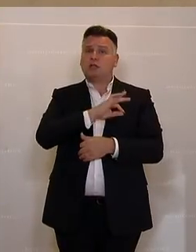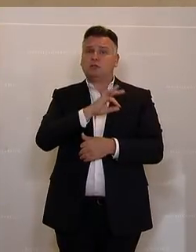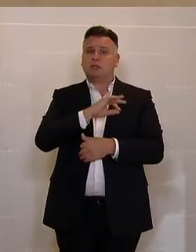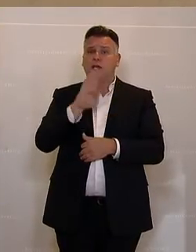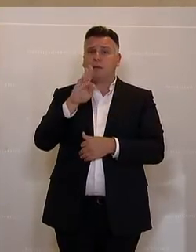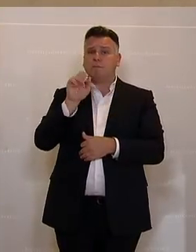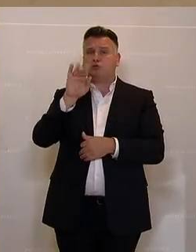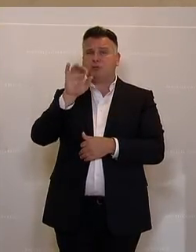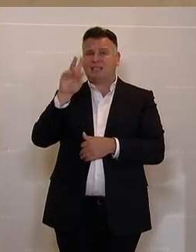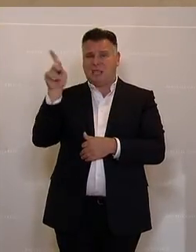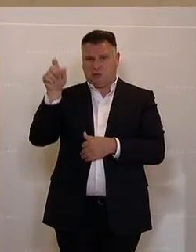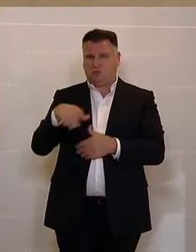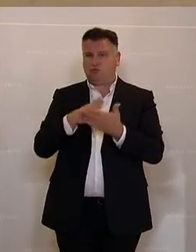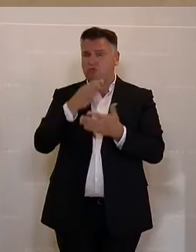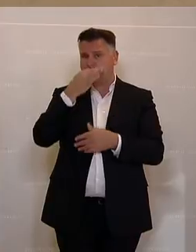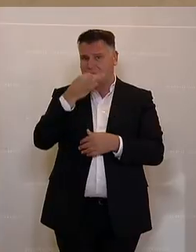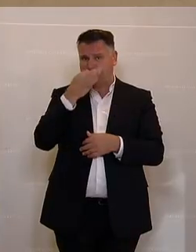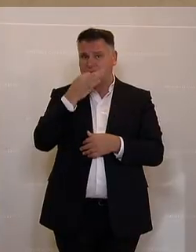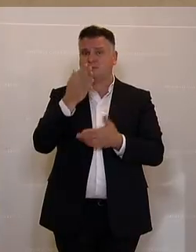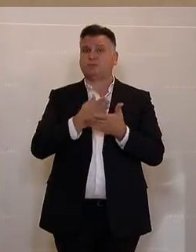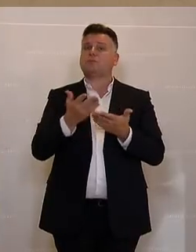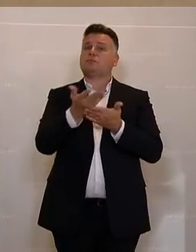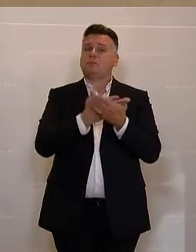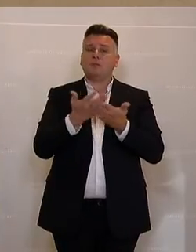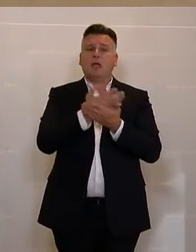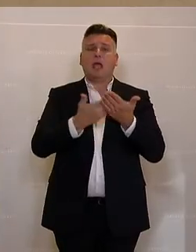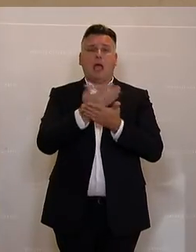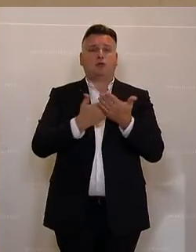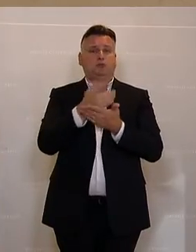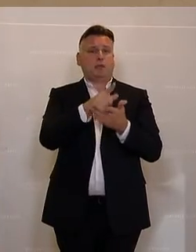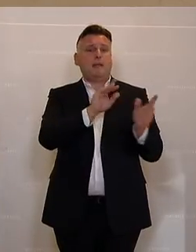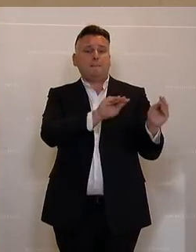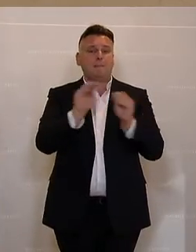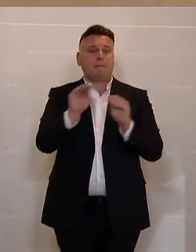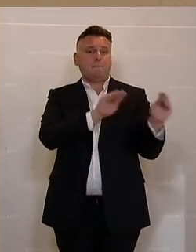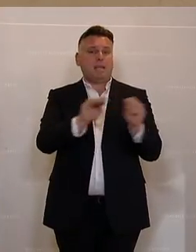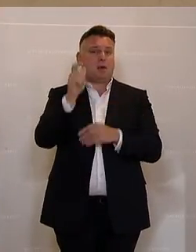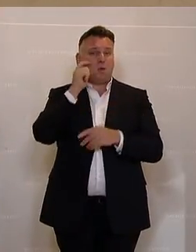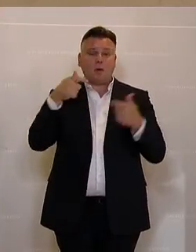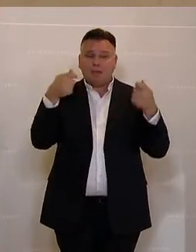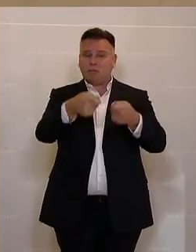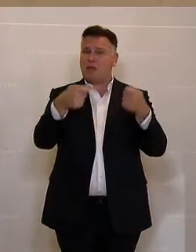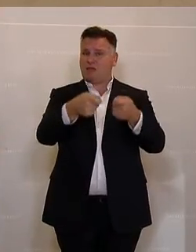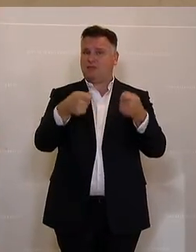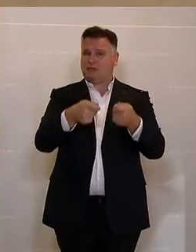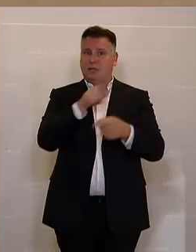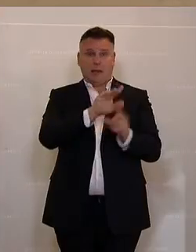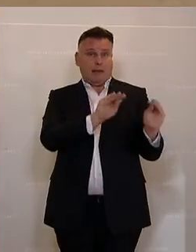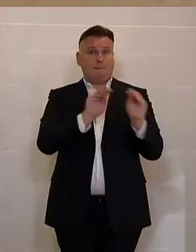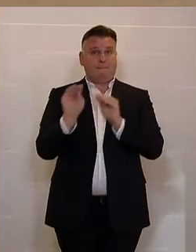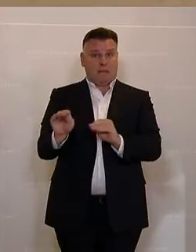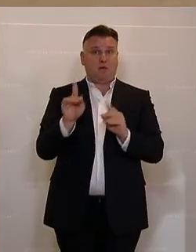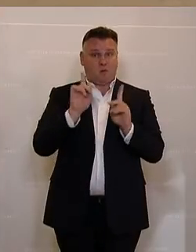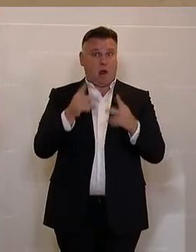es heute schon gesagt, wir investieren auch in die Ausbildung der Pädagoginnen und Pädagogen. Weil auch die sind wichtig und die sind in